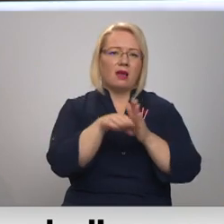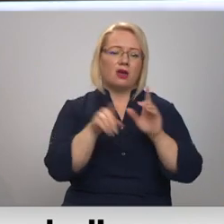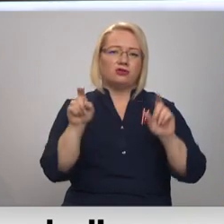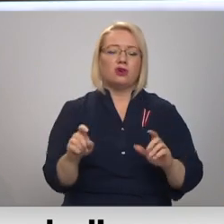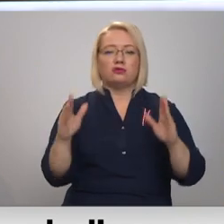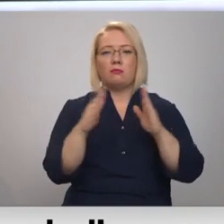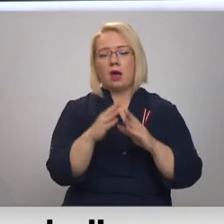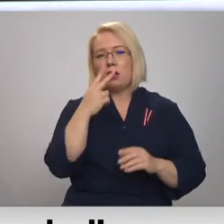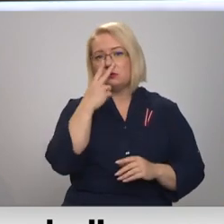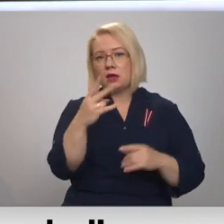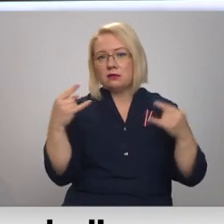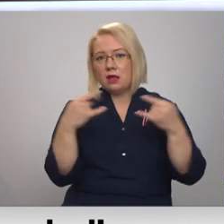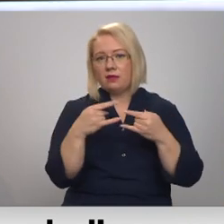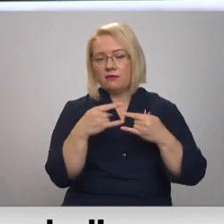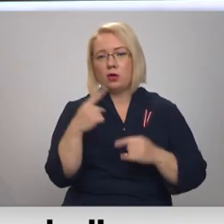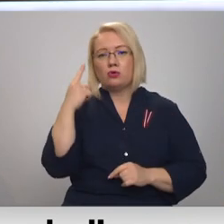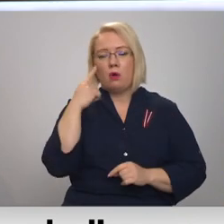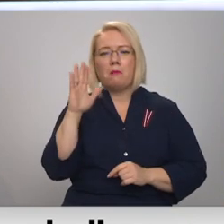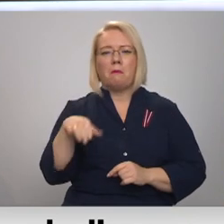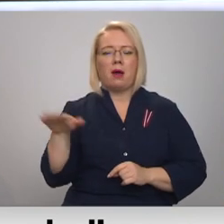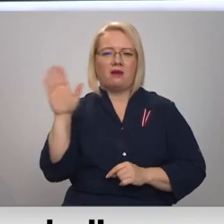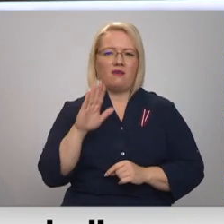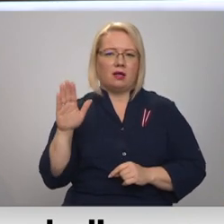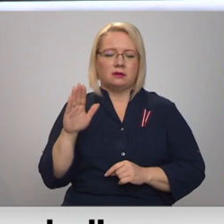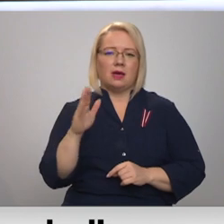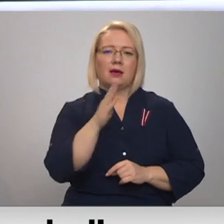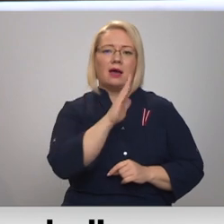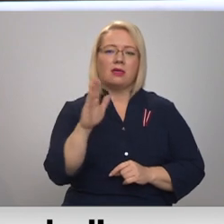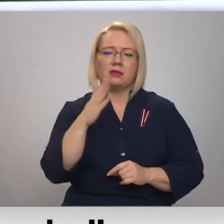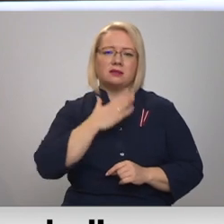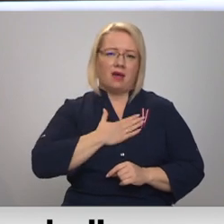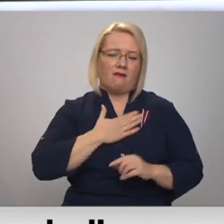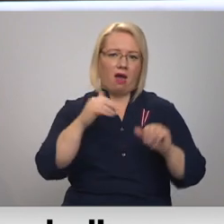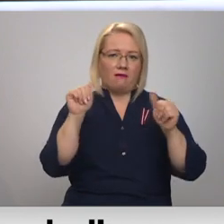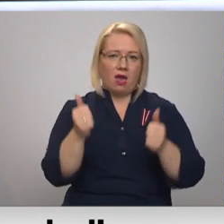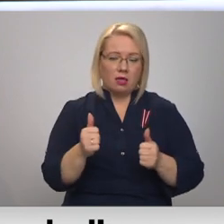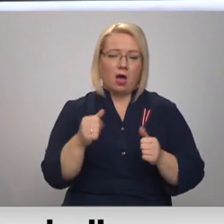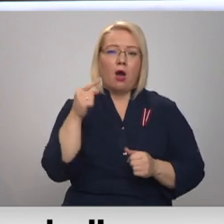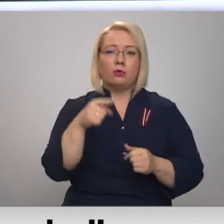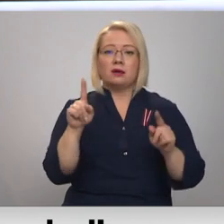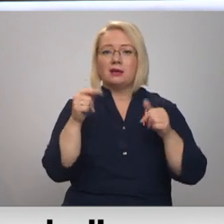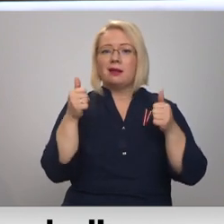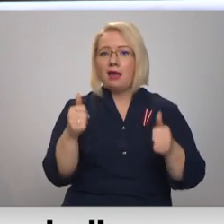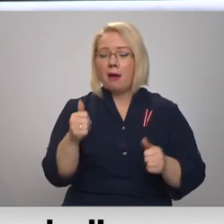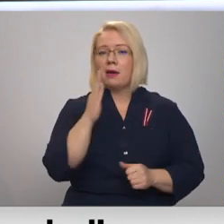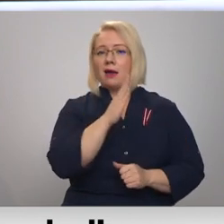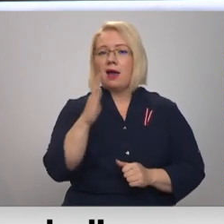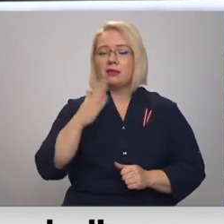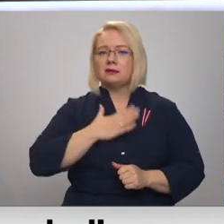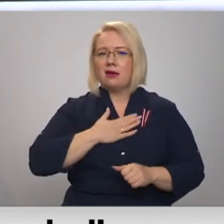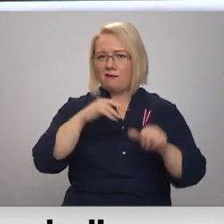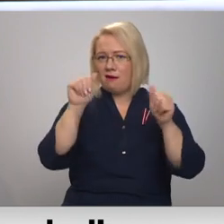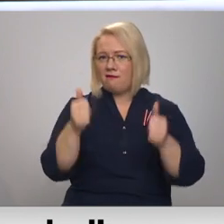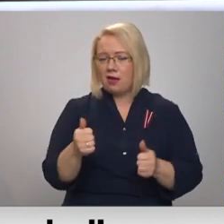pārādi, domā par valstī. Katrs savādā veidā, un tas ir labi, ka katrs savādā veidā, jo tad